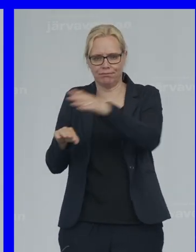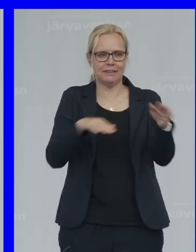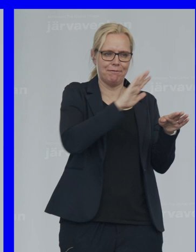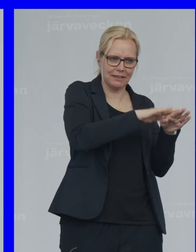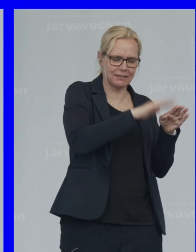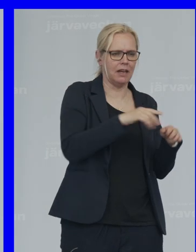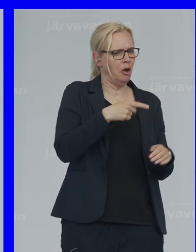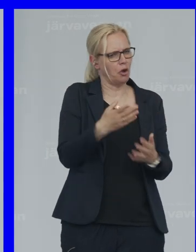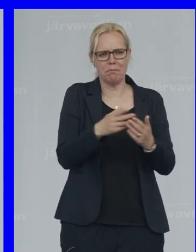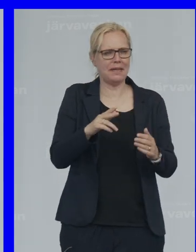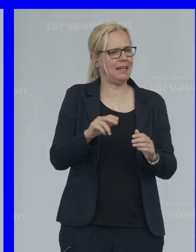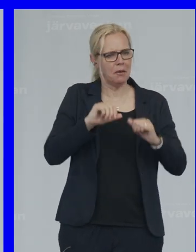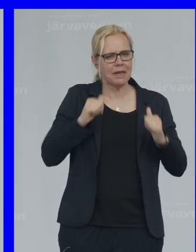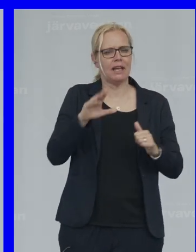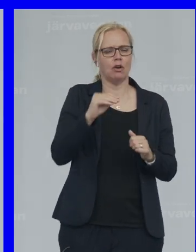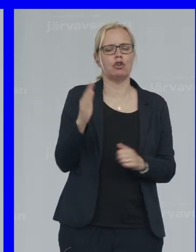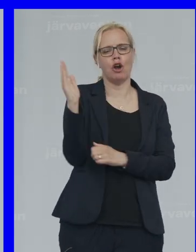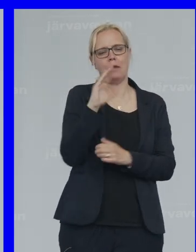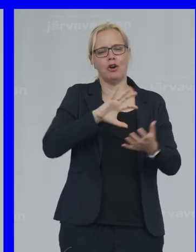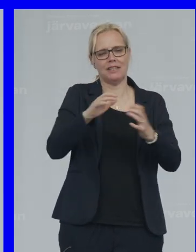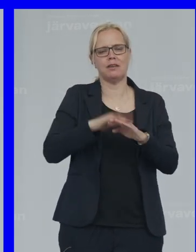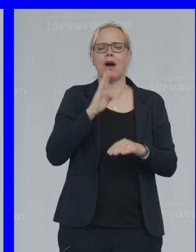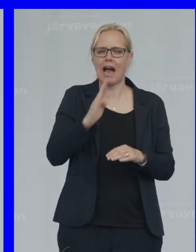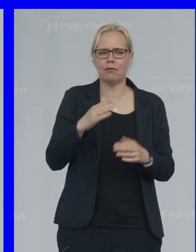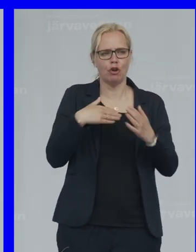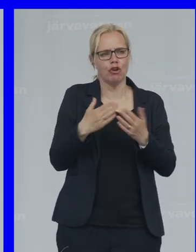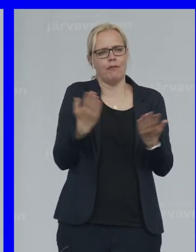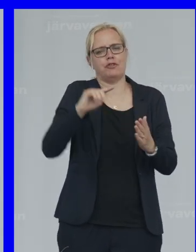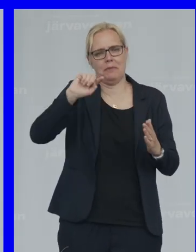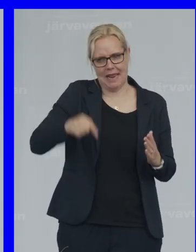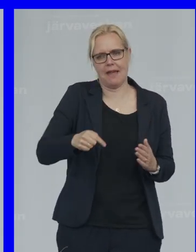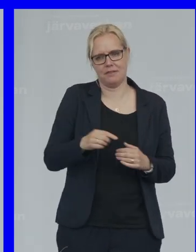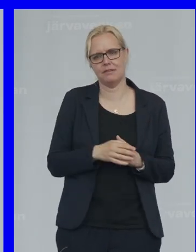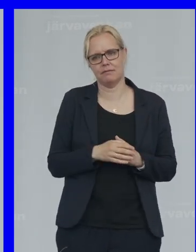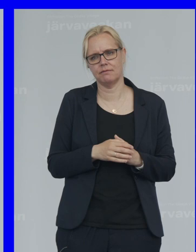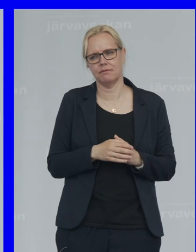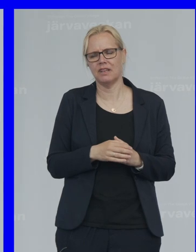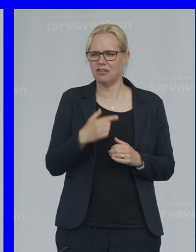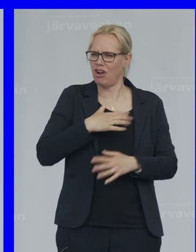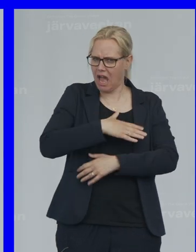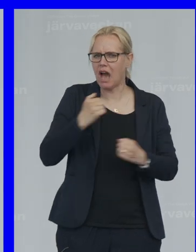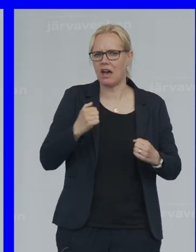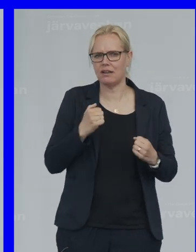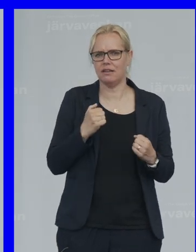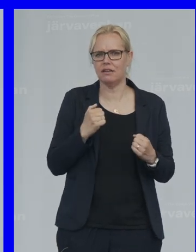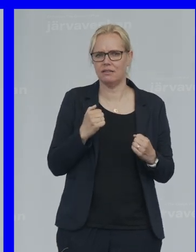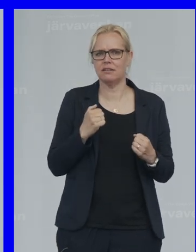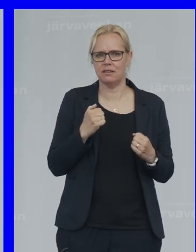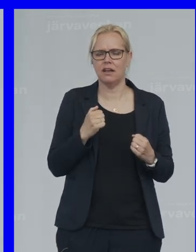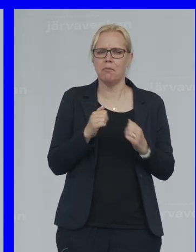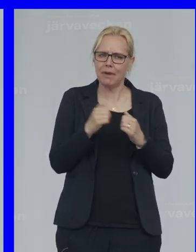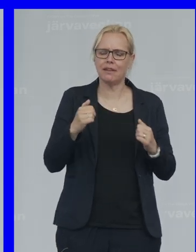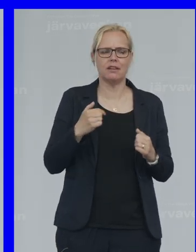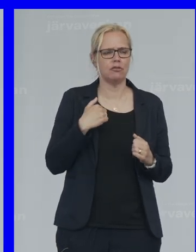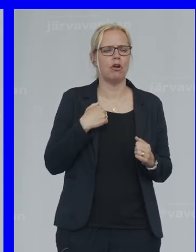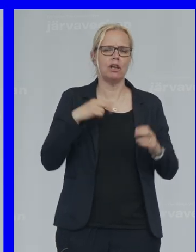beredda Att ta klimatkrisen På allvar Och göra det Som krävs Jag är arg Men jag